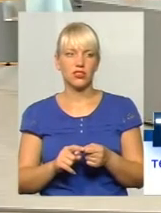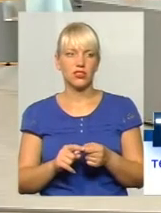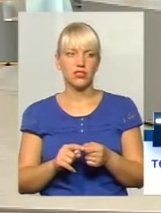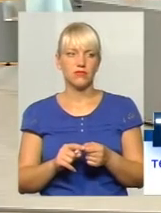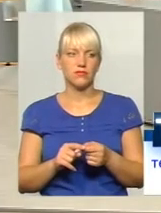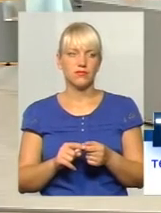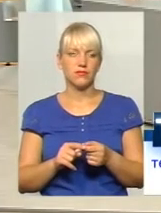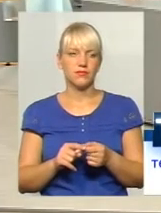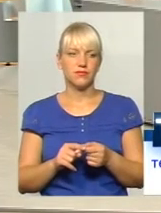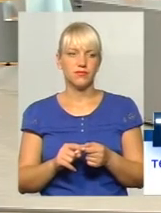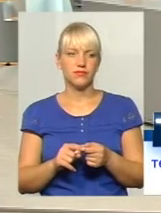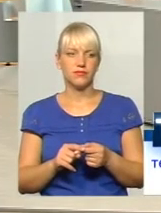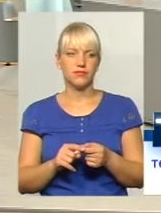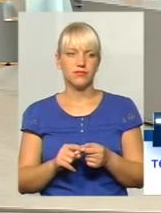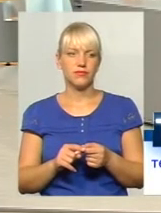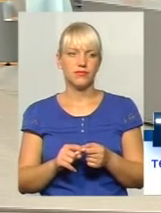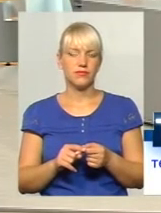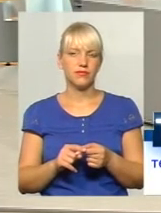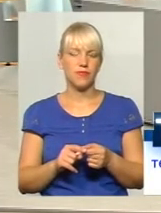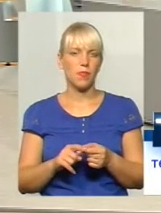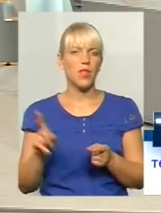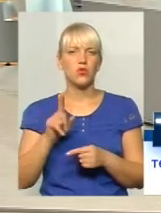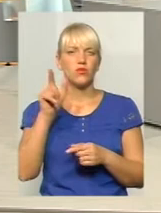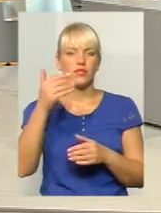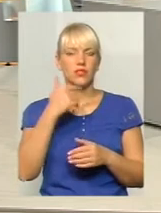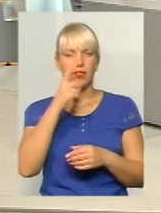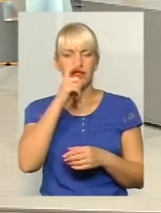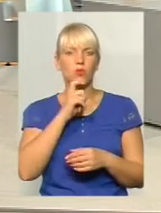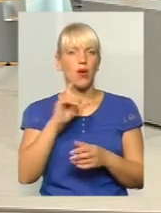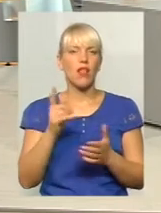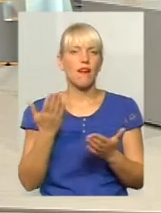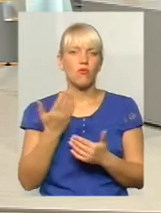ні? А яка категорія вас ще скажуть?